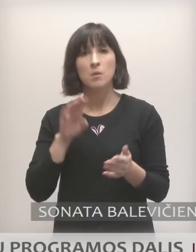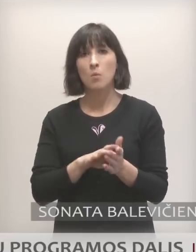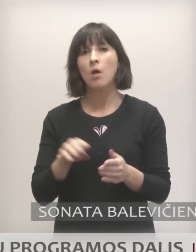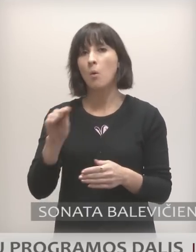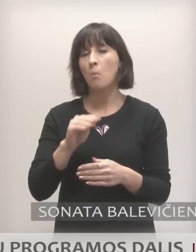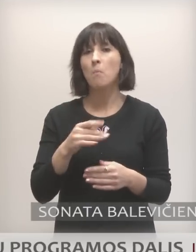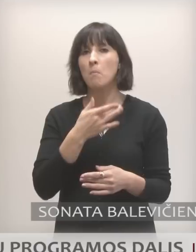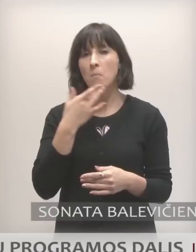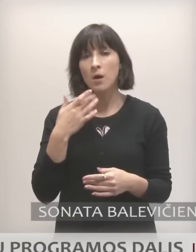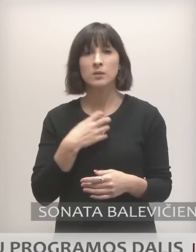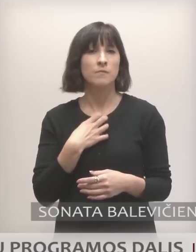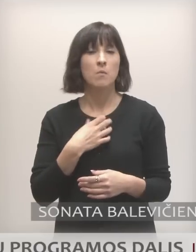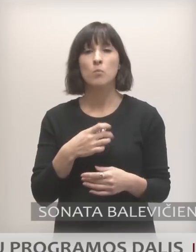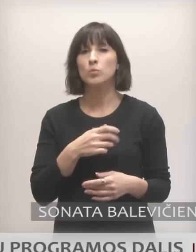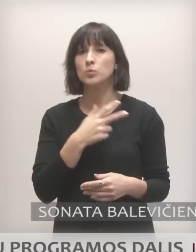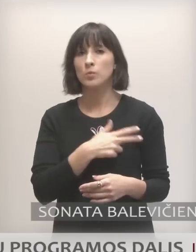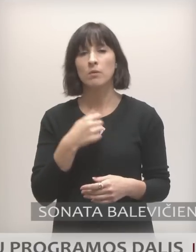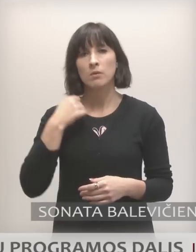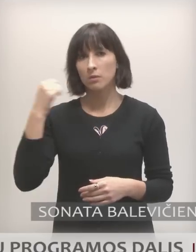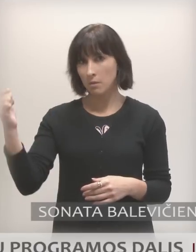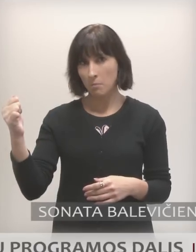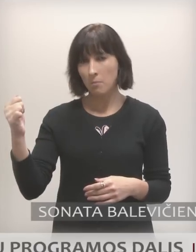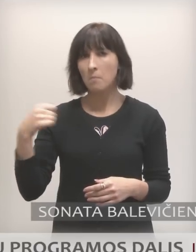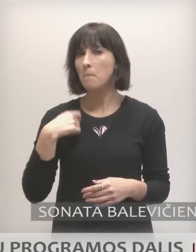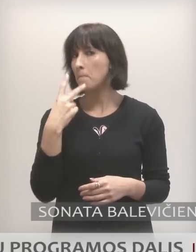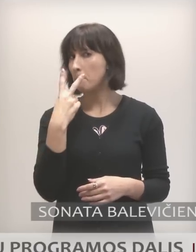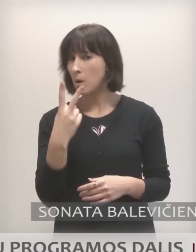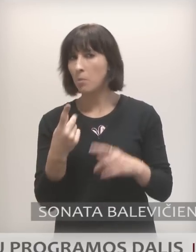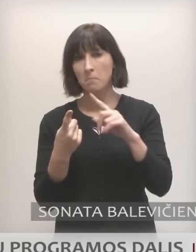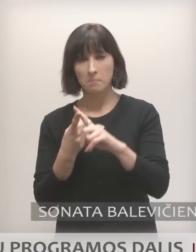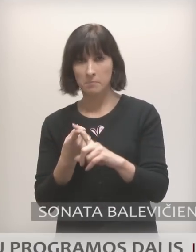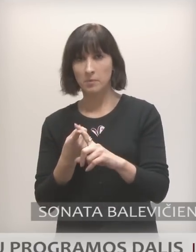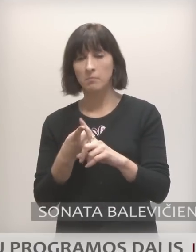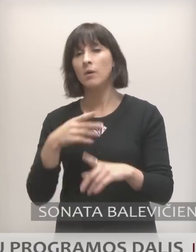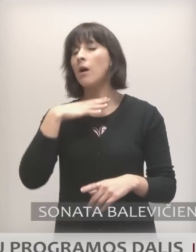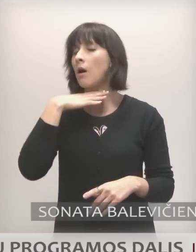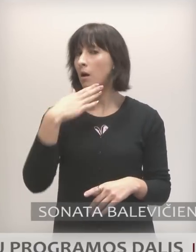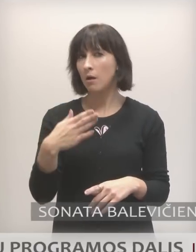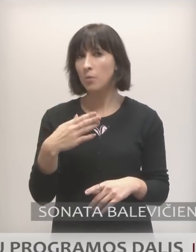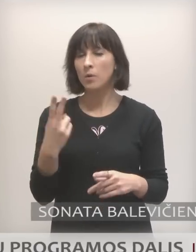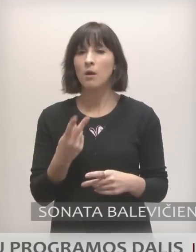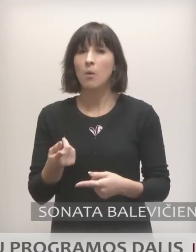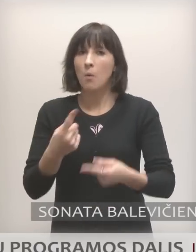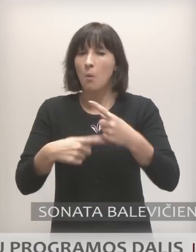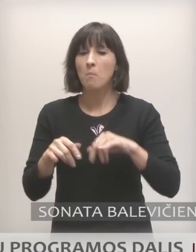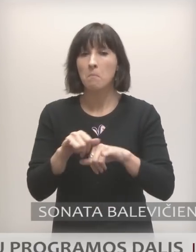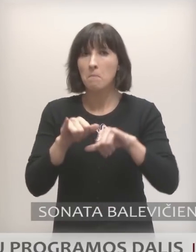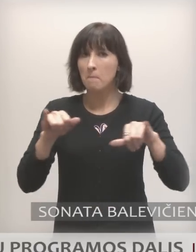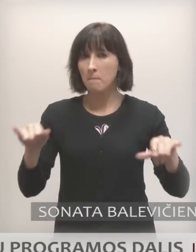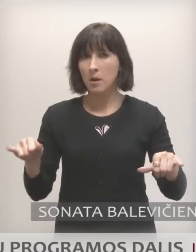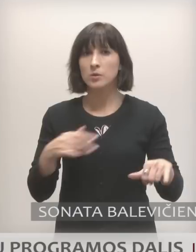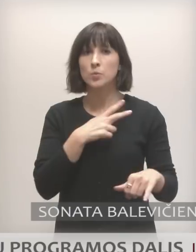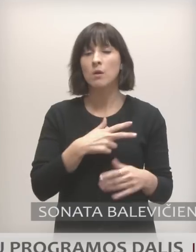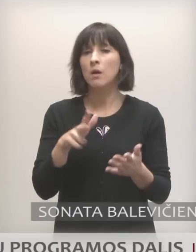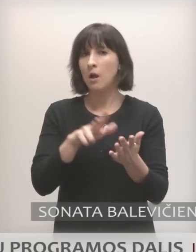Europiniai partijai, ypatingai socialdemokratams, ir čia mes matom kelias pozicijas. Aišku, visų pirma reikės atstatyti ir išplėsti